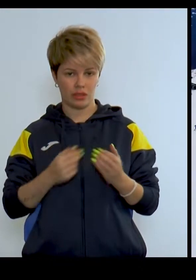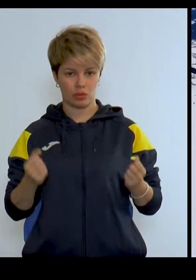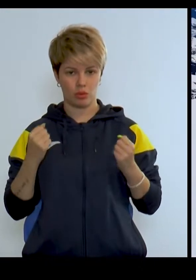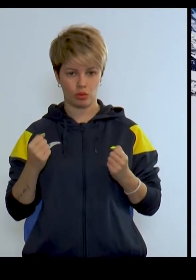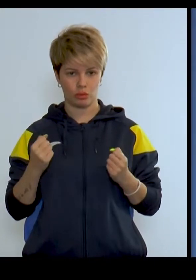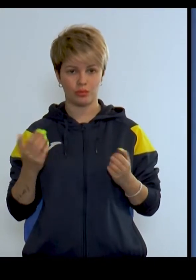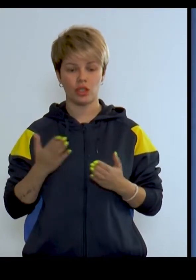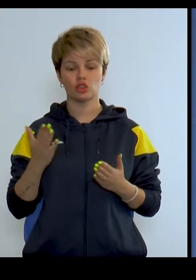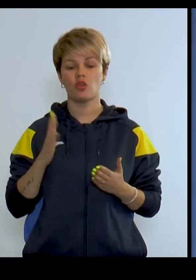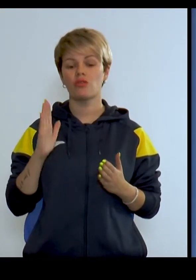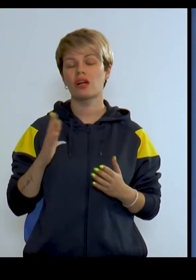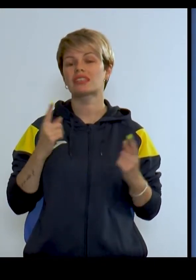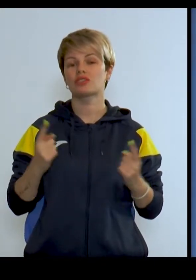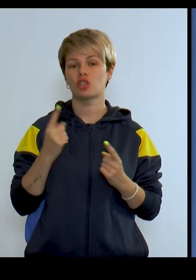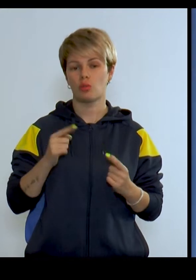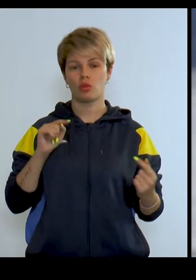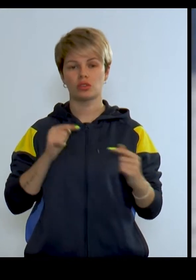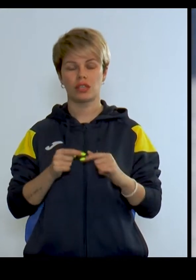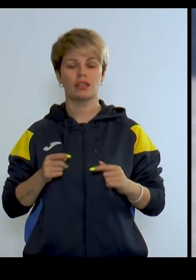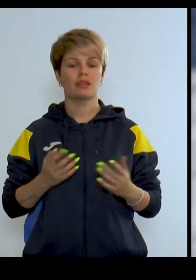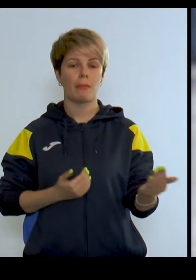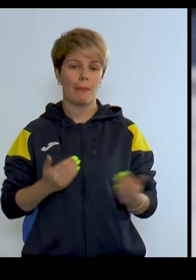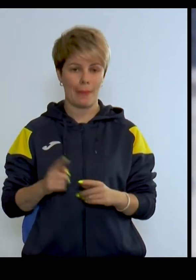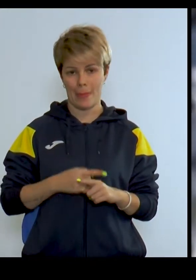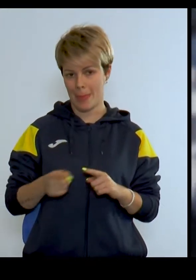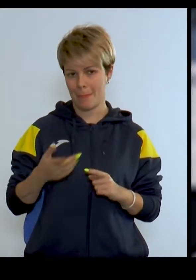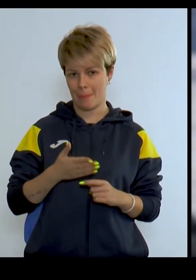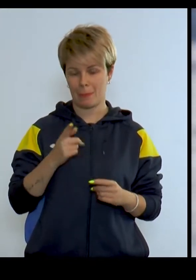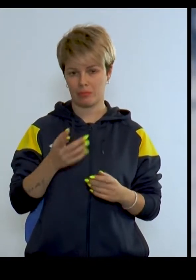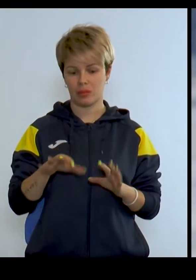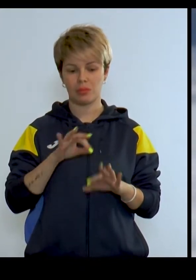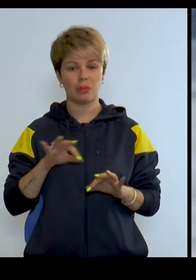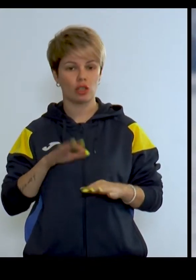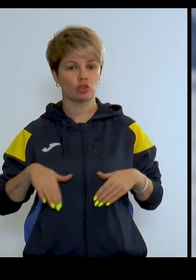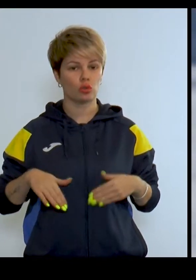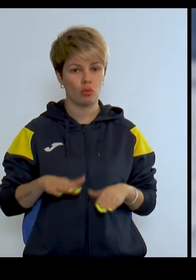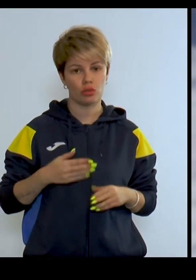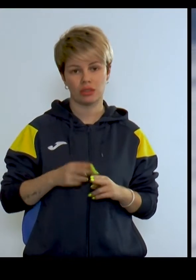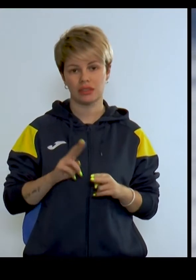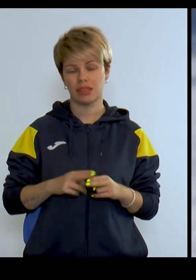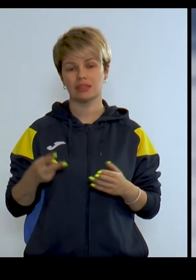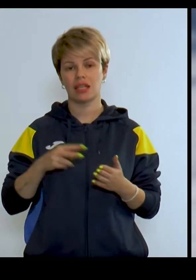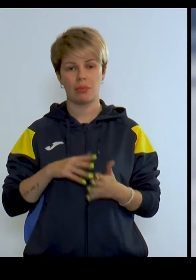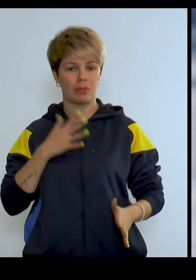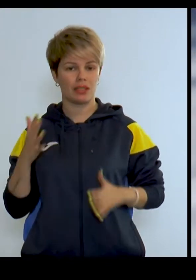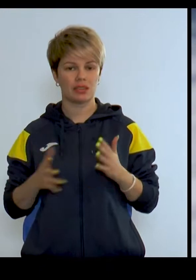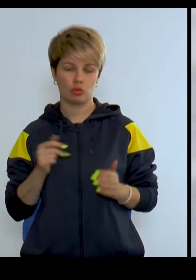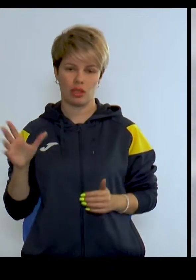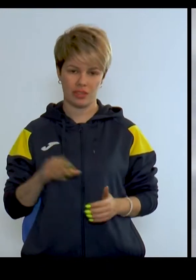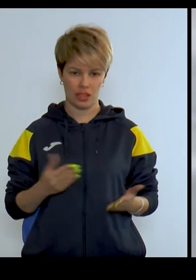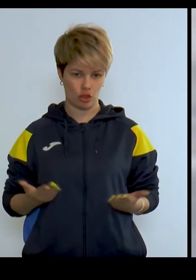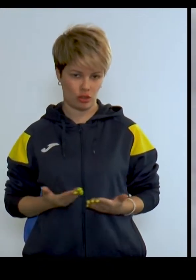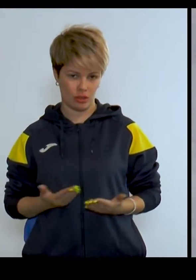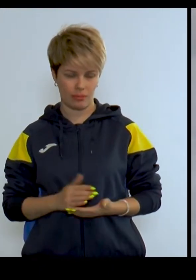свій спорт Якщо у класичному протистоянні кататись на лижах чи на борді ти обираєш сноуборд то це стає пристрастю